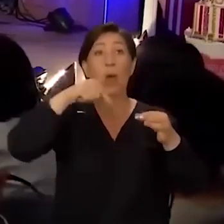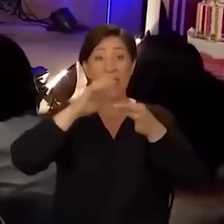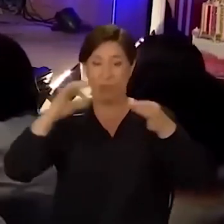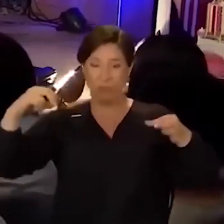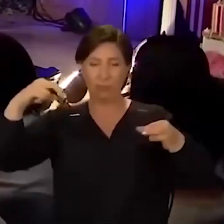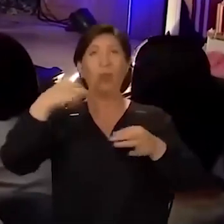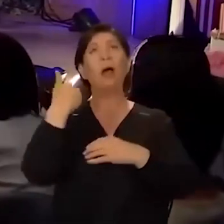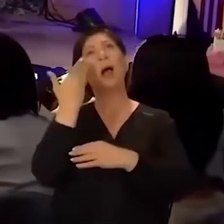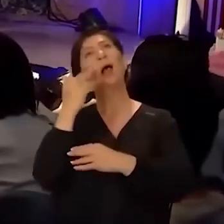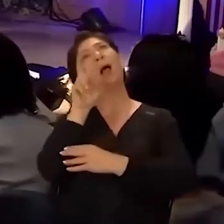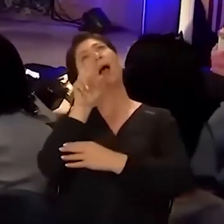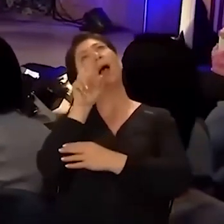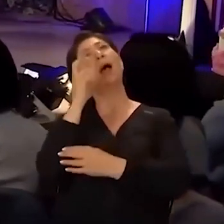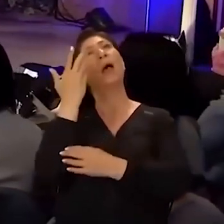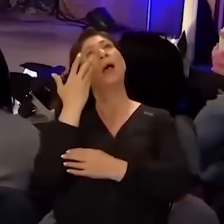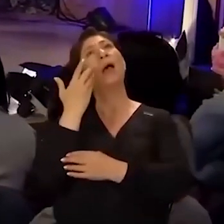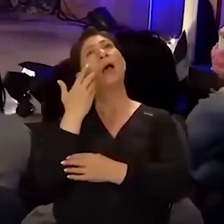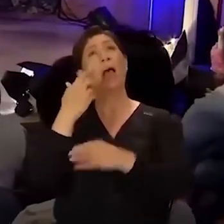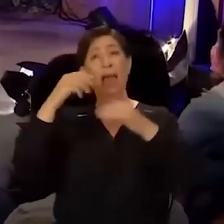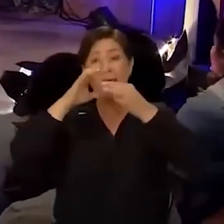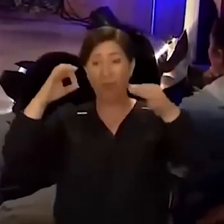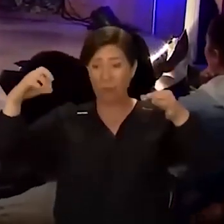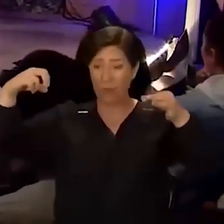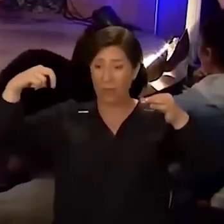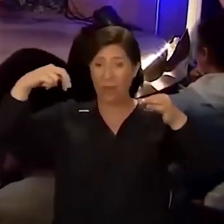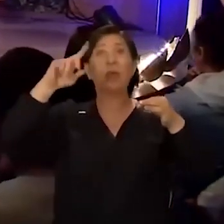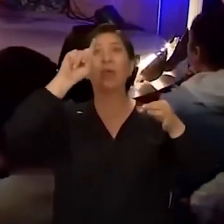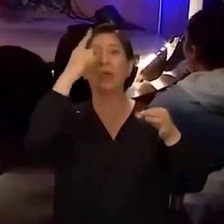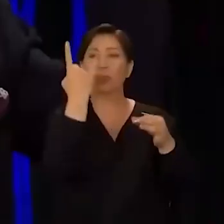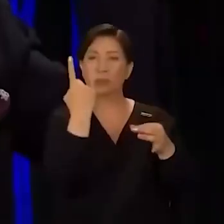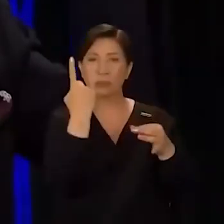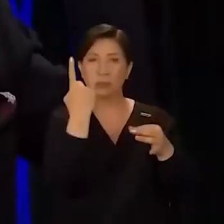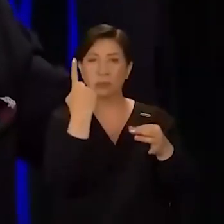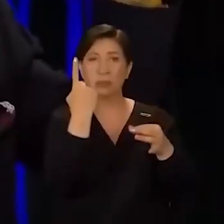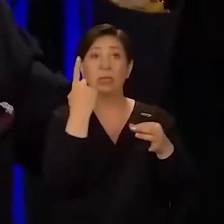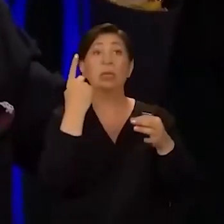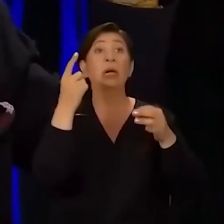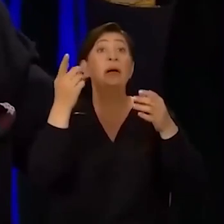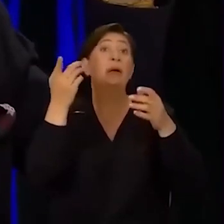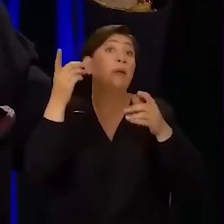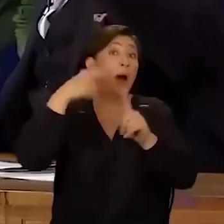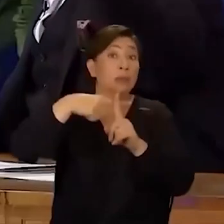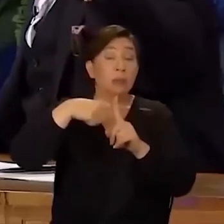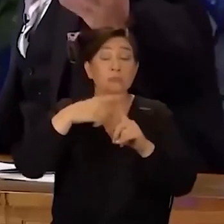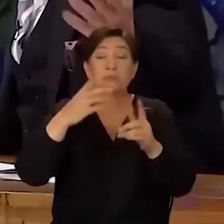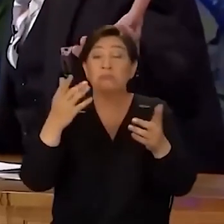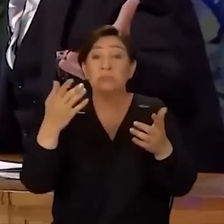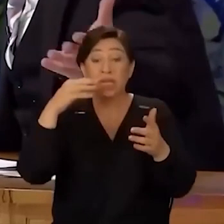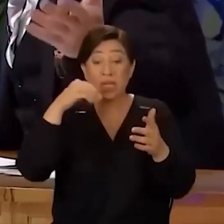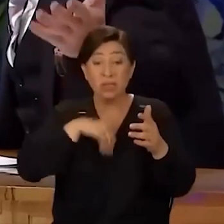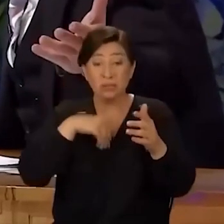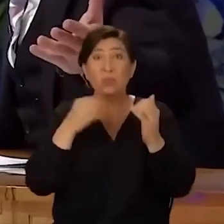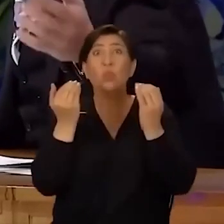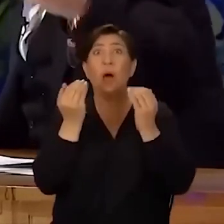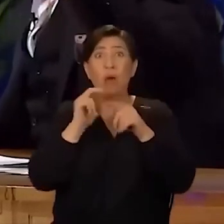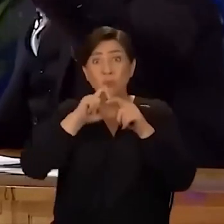üzerinde izleriz. İpin üzerindedir, yalnız başınadır ve belki içimizden dua